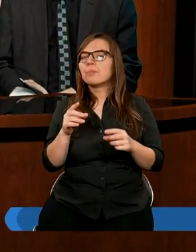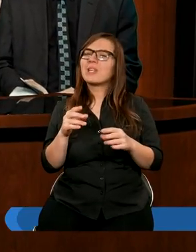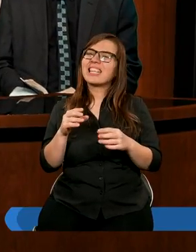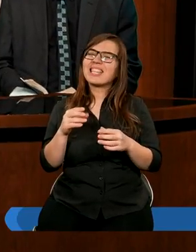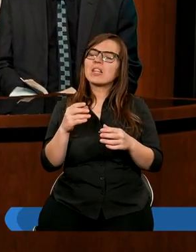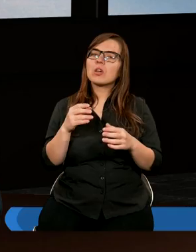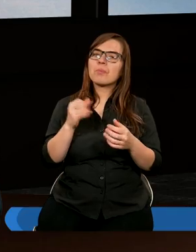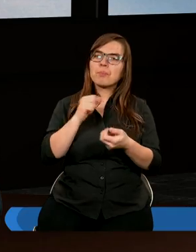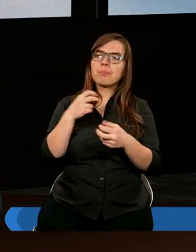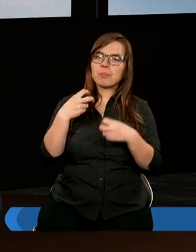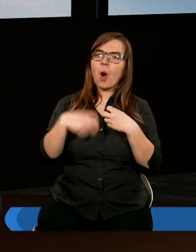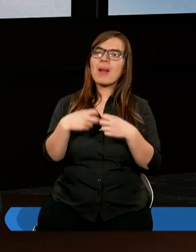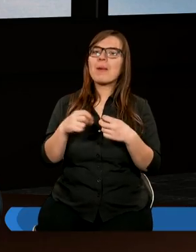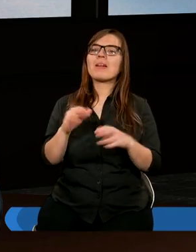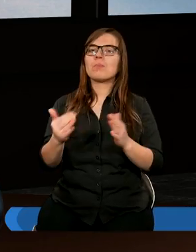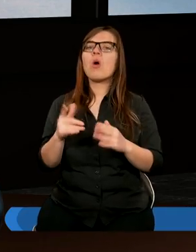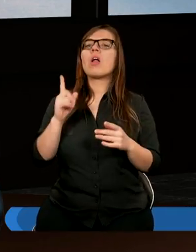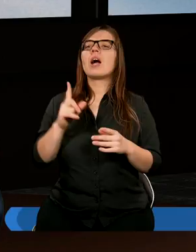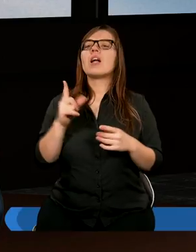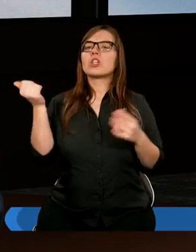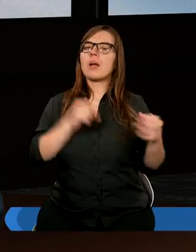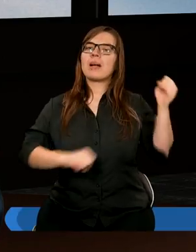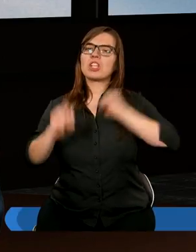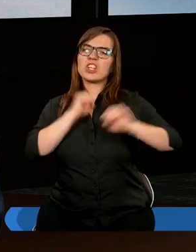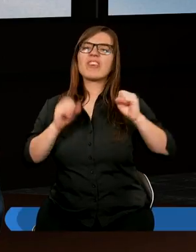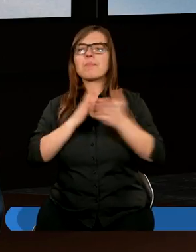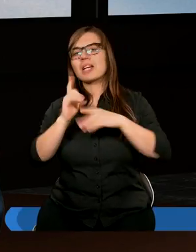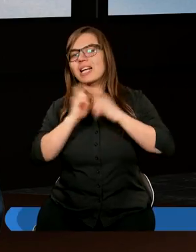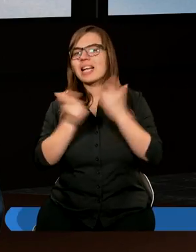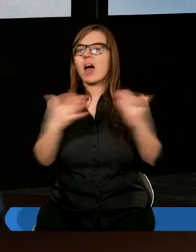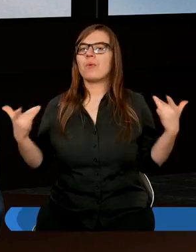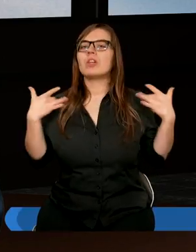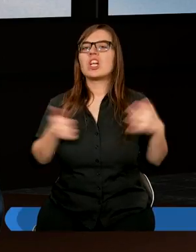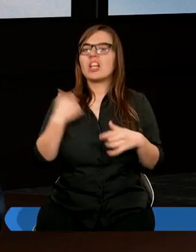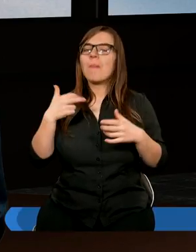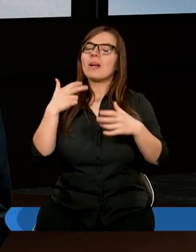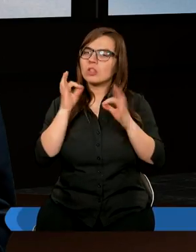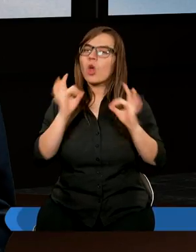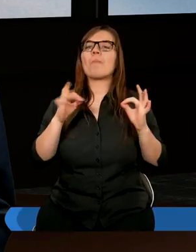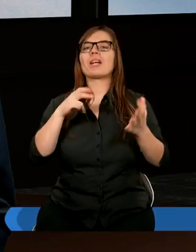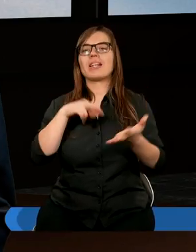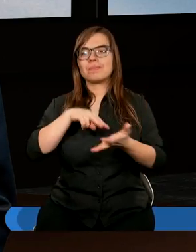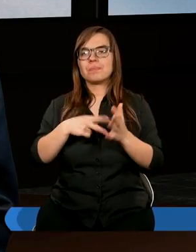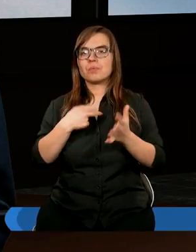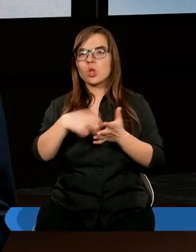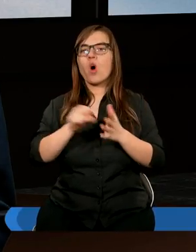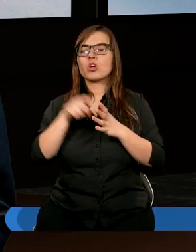i trzeba ćwiczyć przez całe życie, żeby dojść do jakiegoś